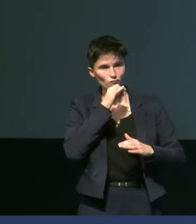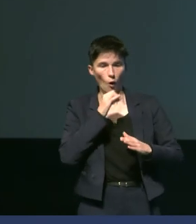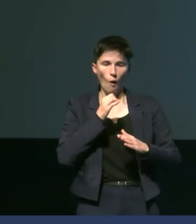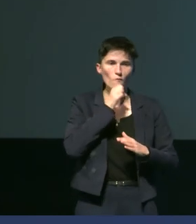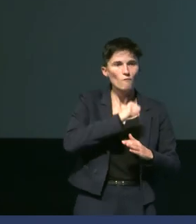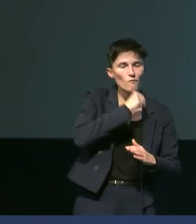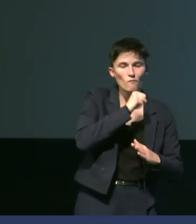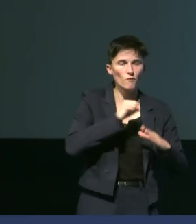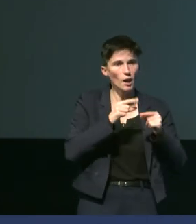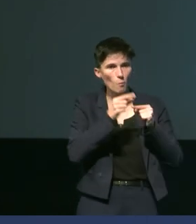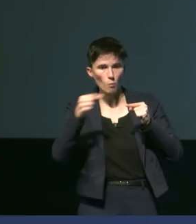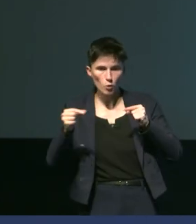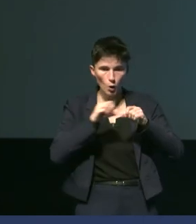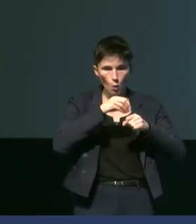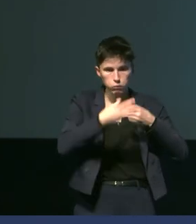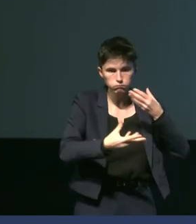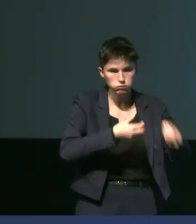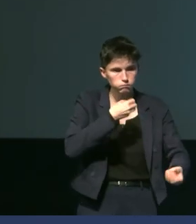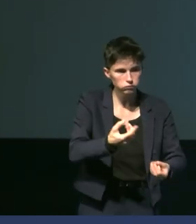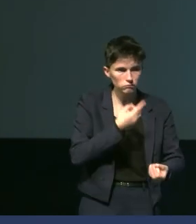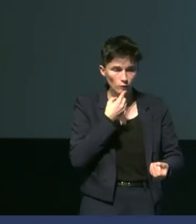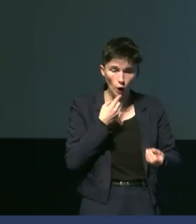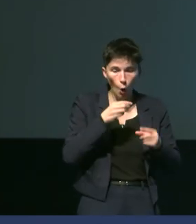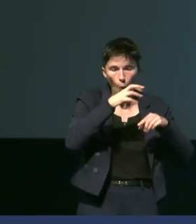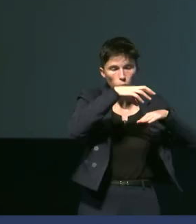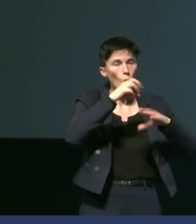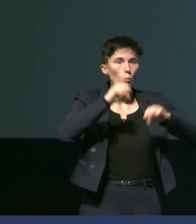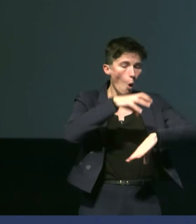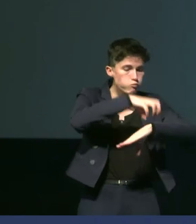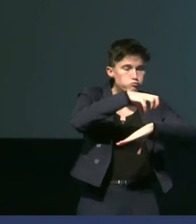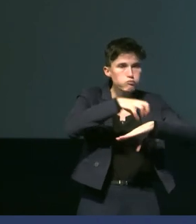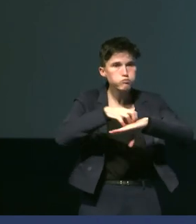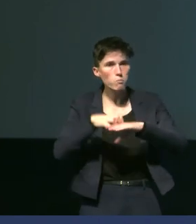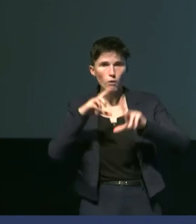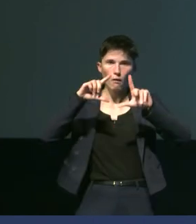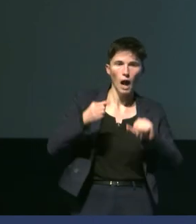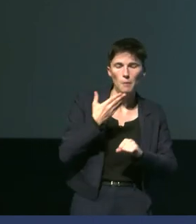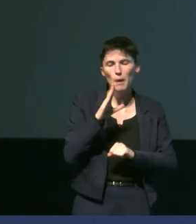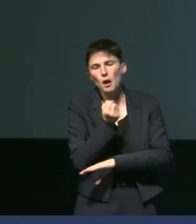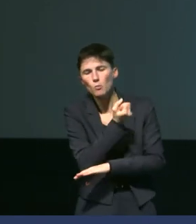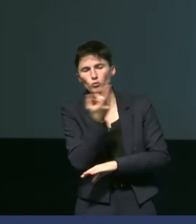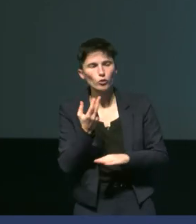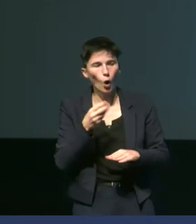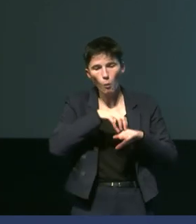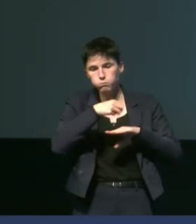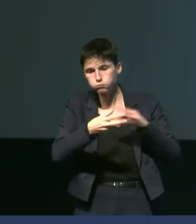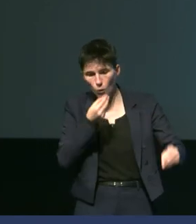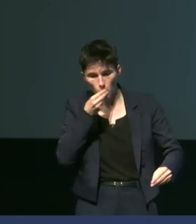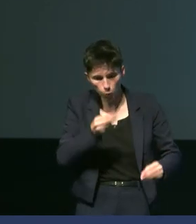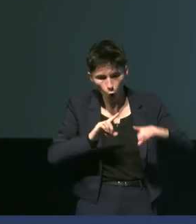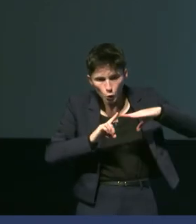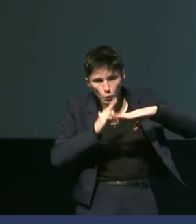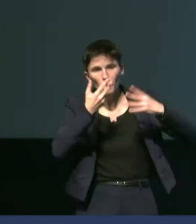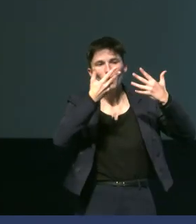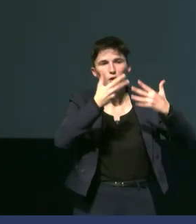jusqu'à rester juste des petites touffes de vieilles plumes. Mais la plupart des plumes ici sont poussées. Elles ne sont pas